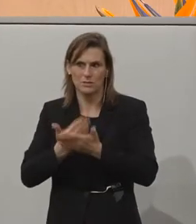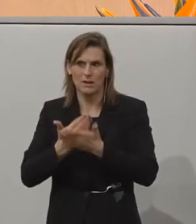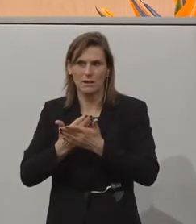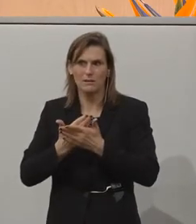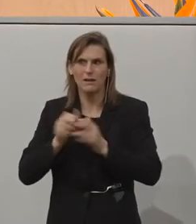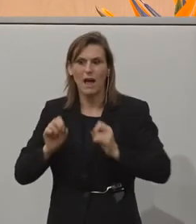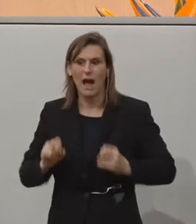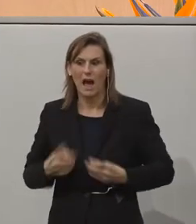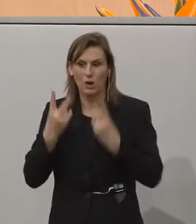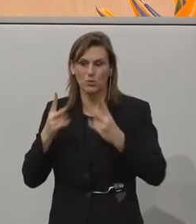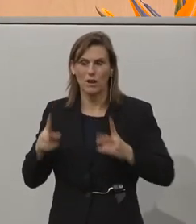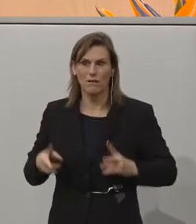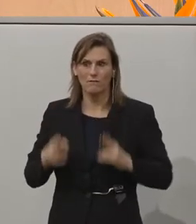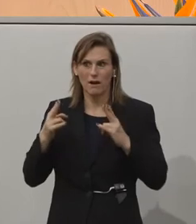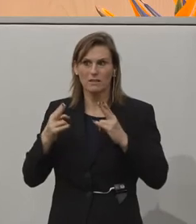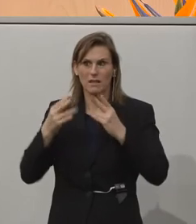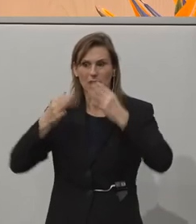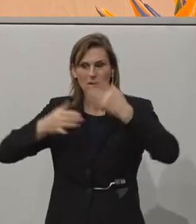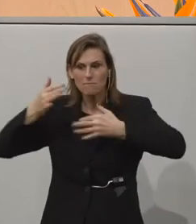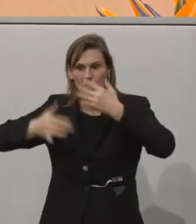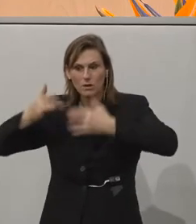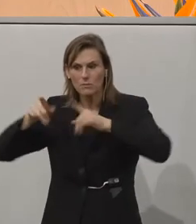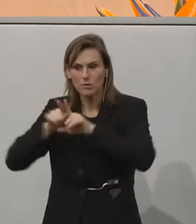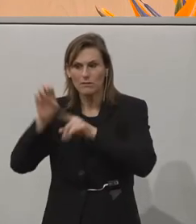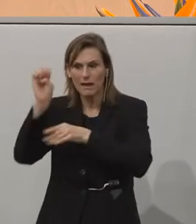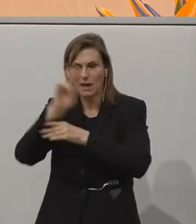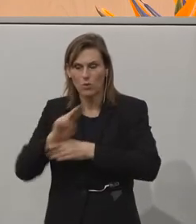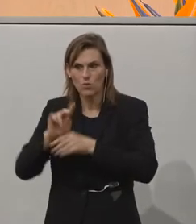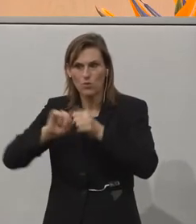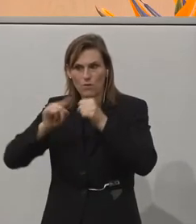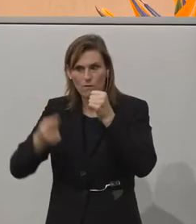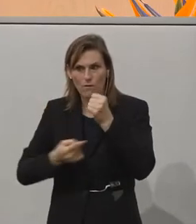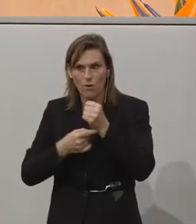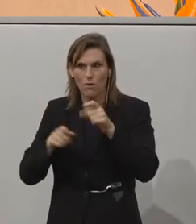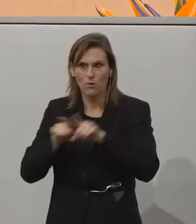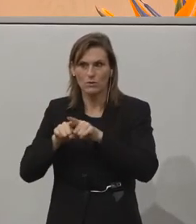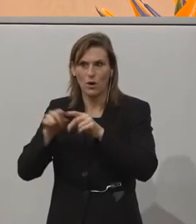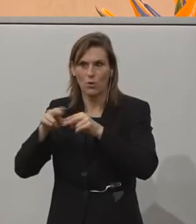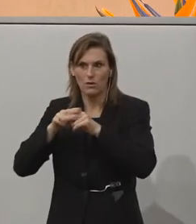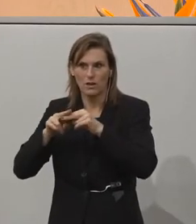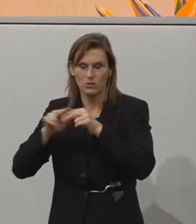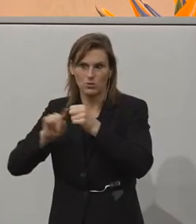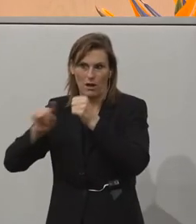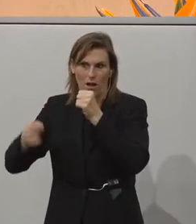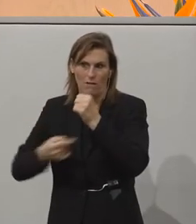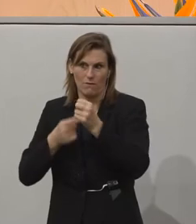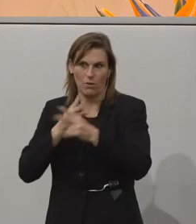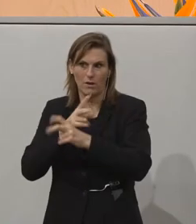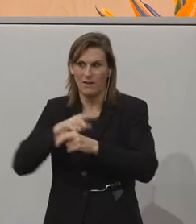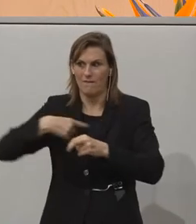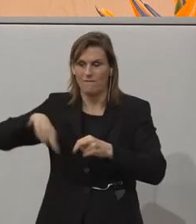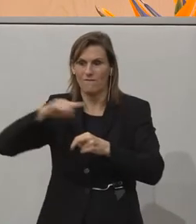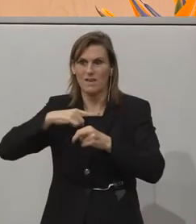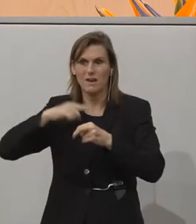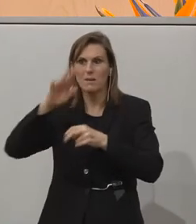aktuellen Phase in der Programmierung der EU-Fonds und des Sozialfonds in Österreich. Wir als LIDA-Regionen